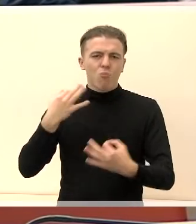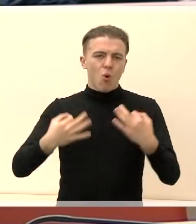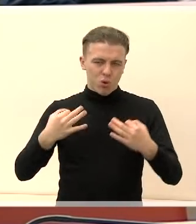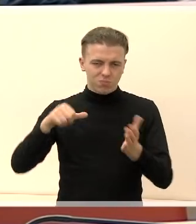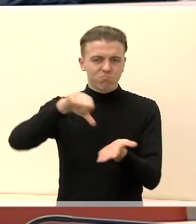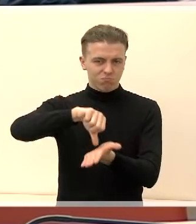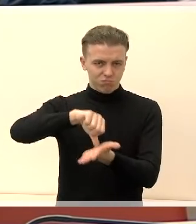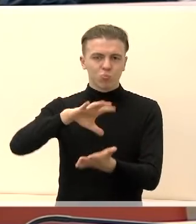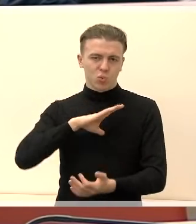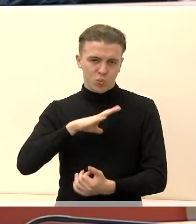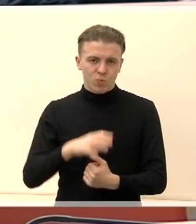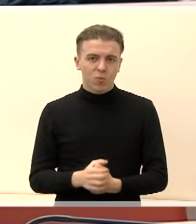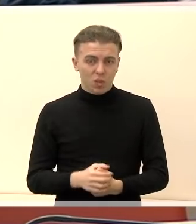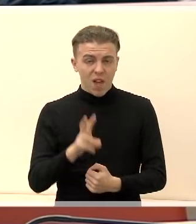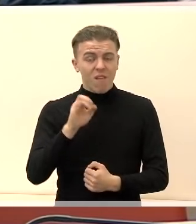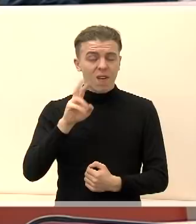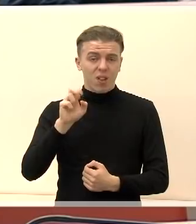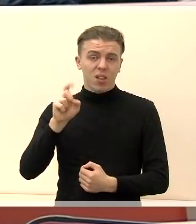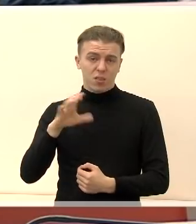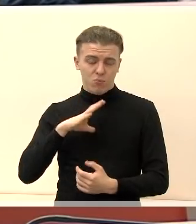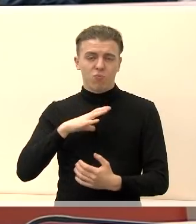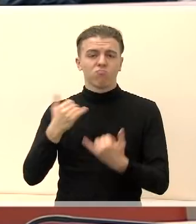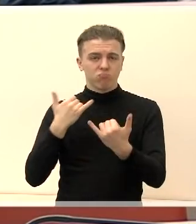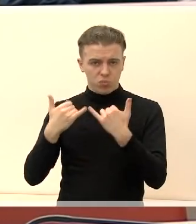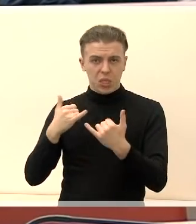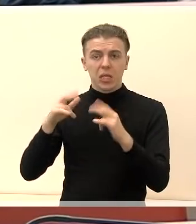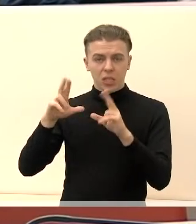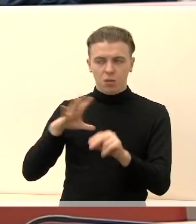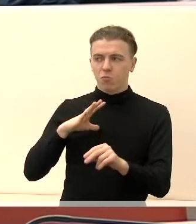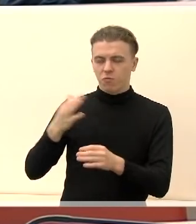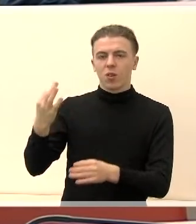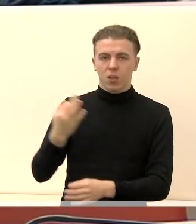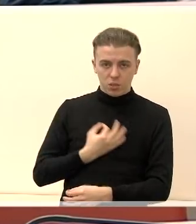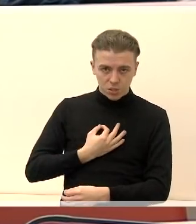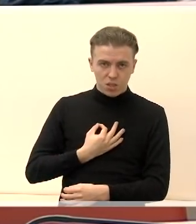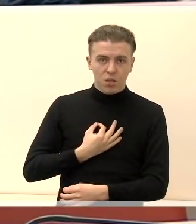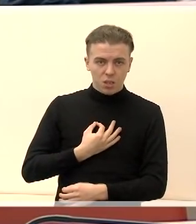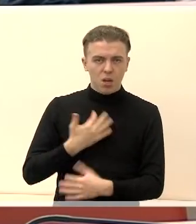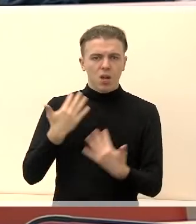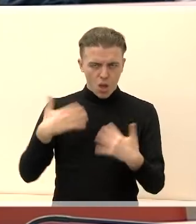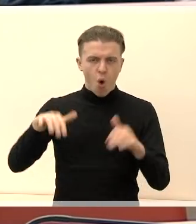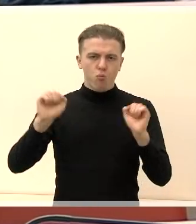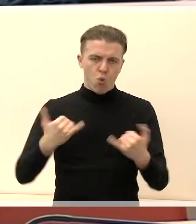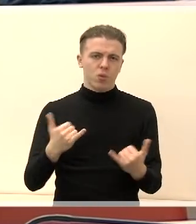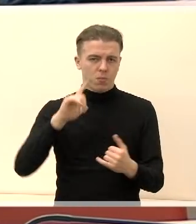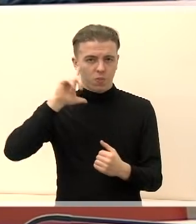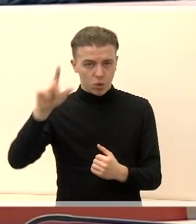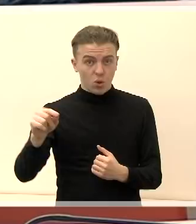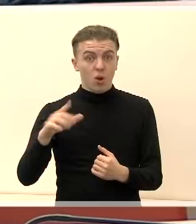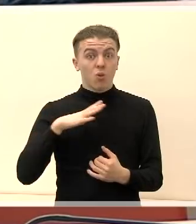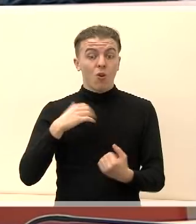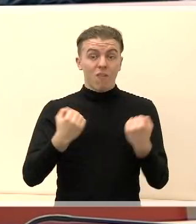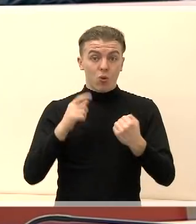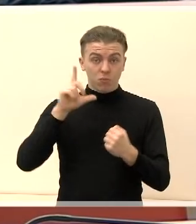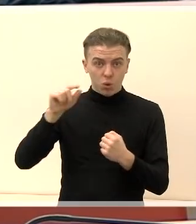ir kalbėjau su Vaivadas. Mane patikinau, kad tikrai jau galima važiuoti. Pradėjau ir jau važiuoti, policija